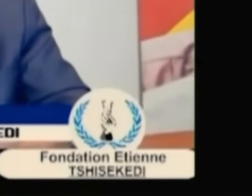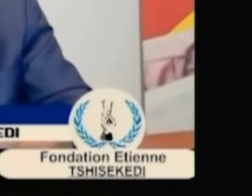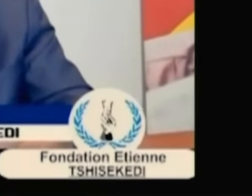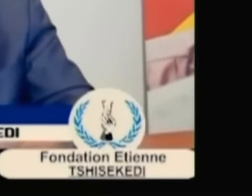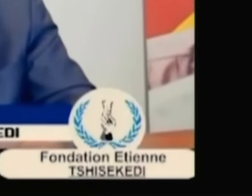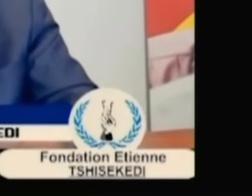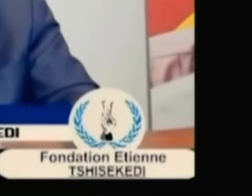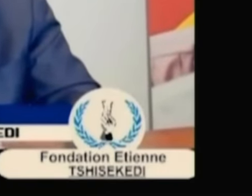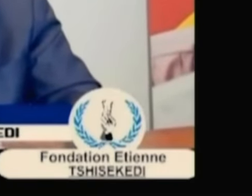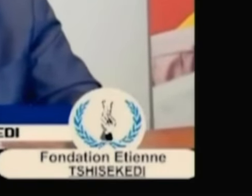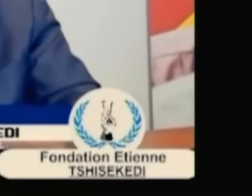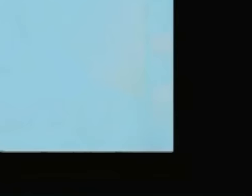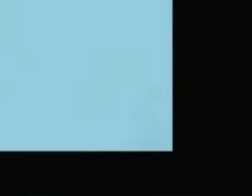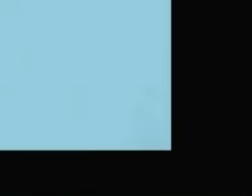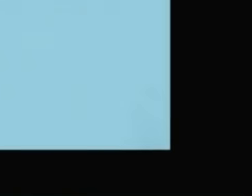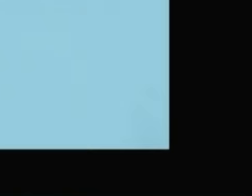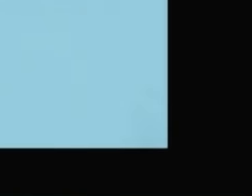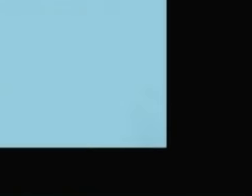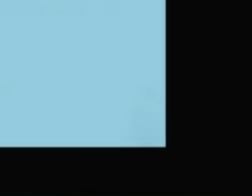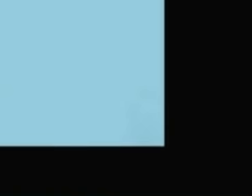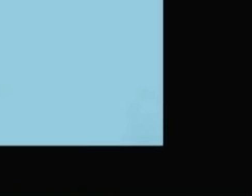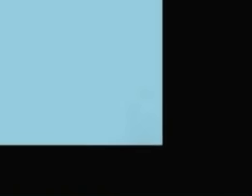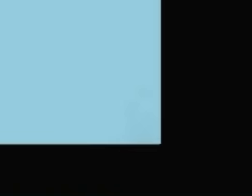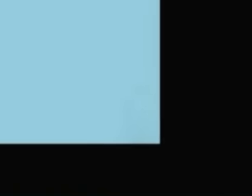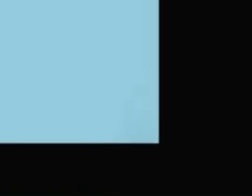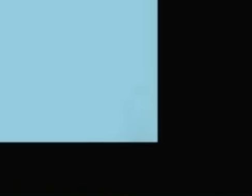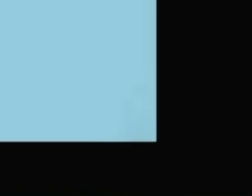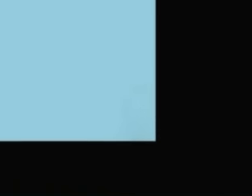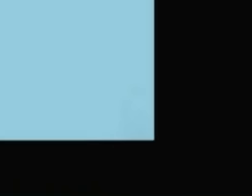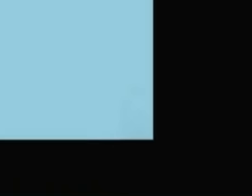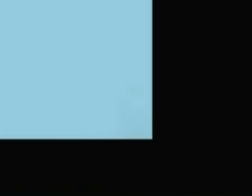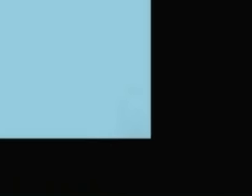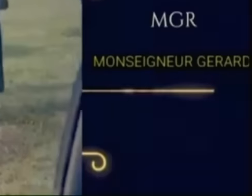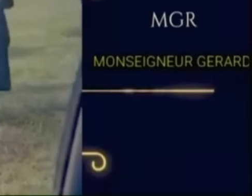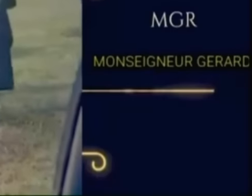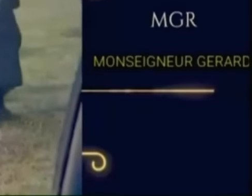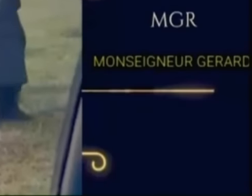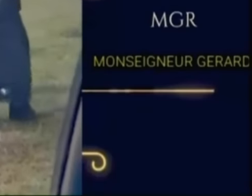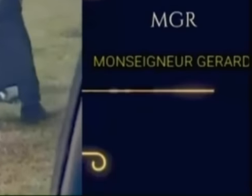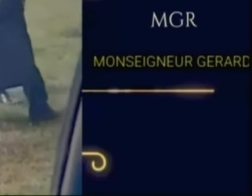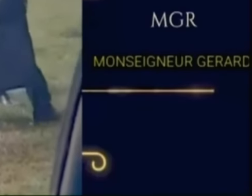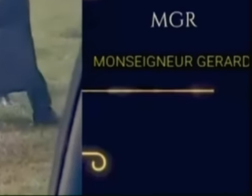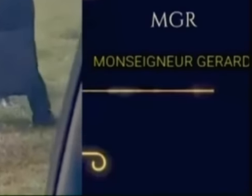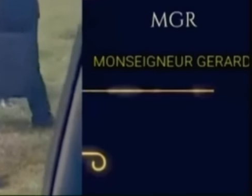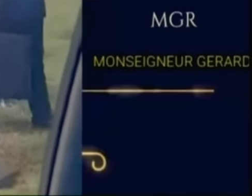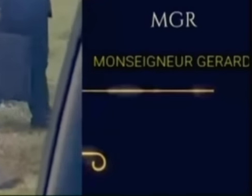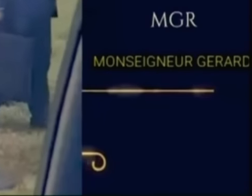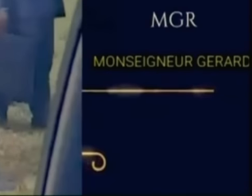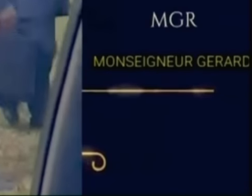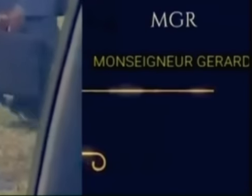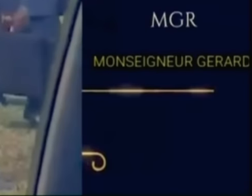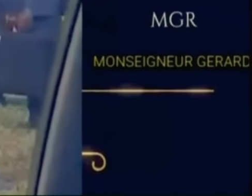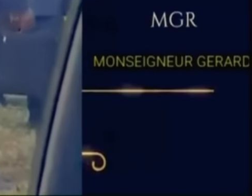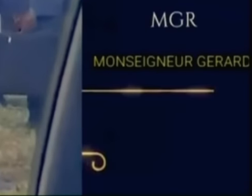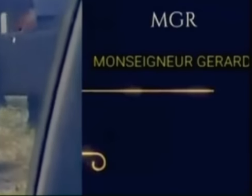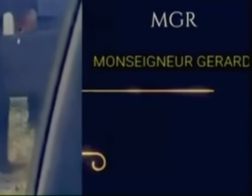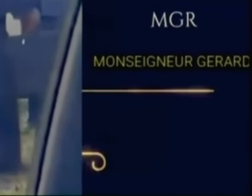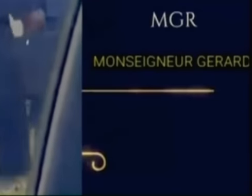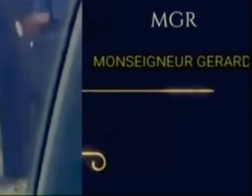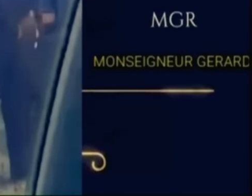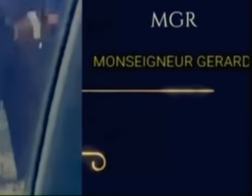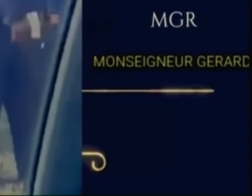Le décès d'un être cher marque un tournant dans la vie de ses proches. Quatre années après la